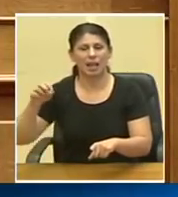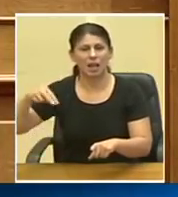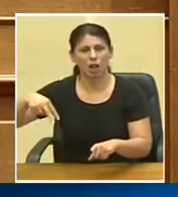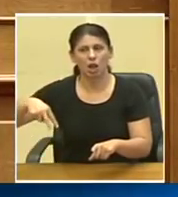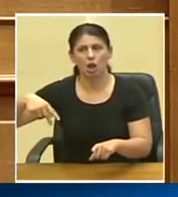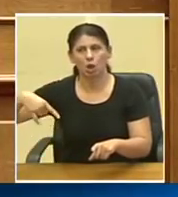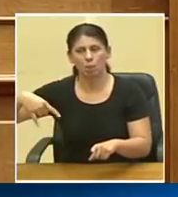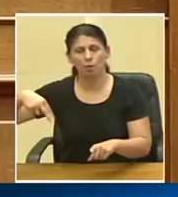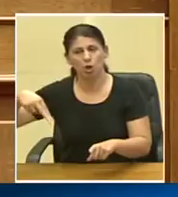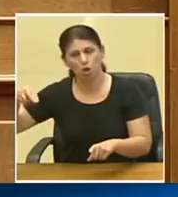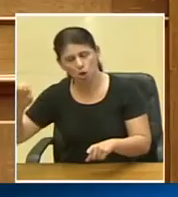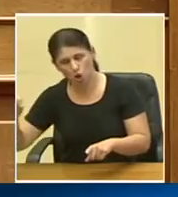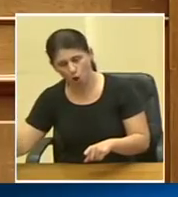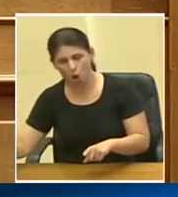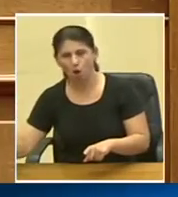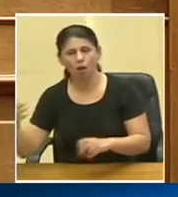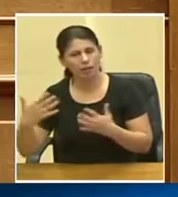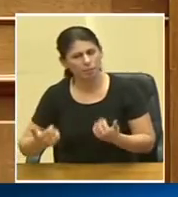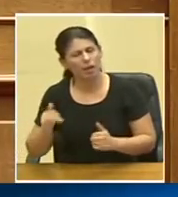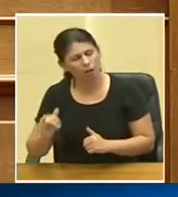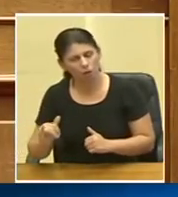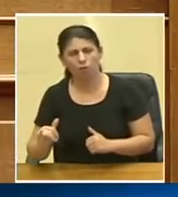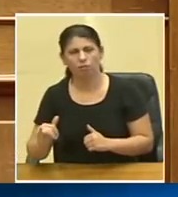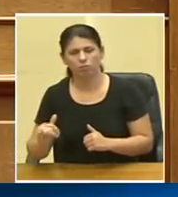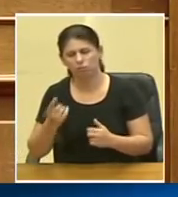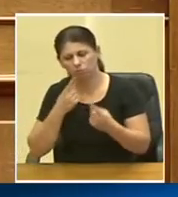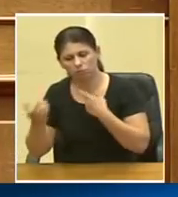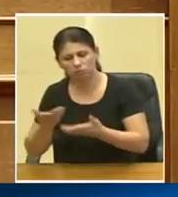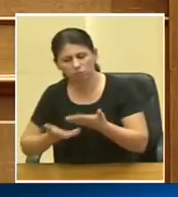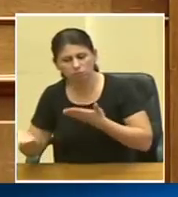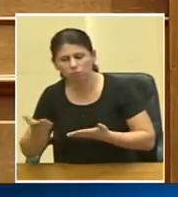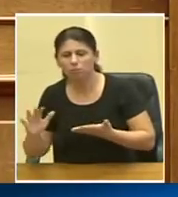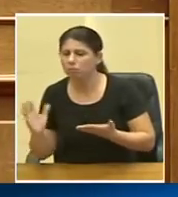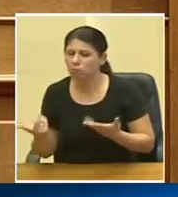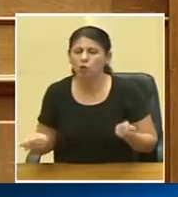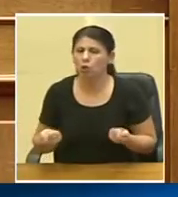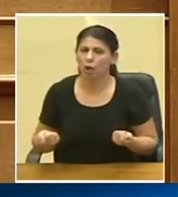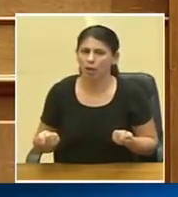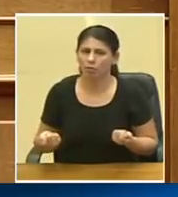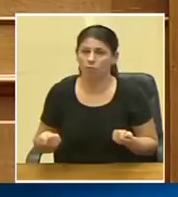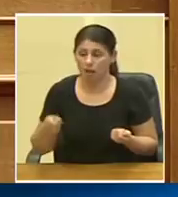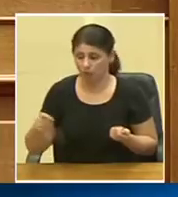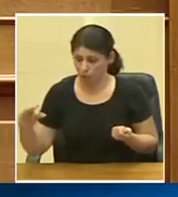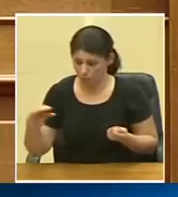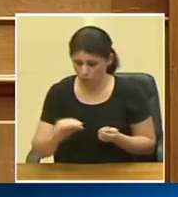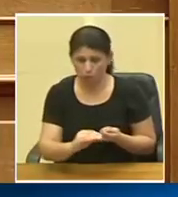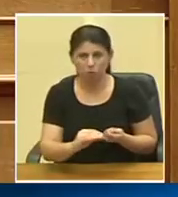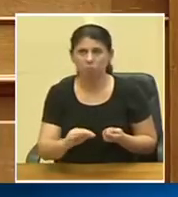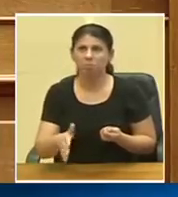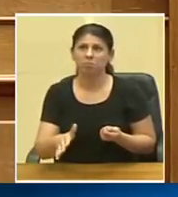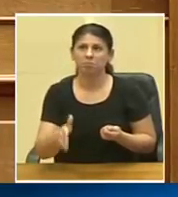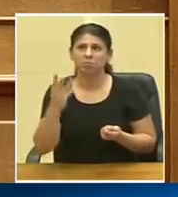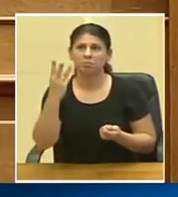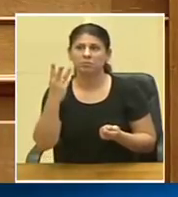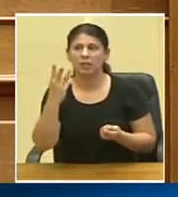υπήρχε μια και υπάρχει ακόμα μια διαπραγμάτεση για το τι μορφή θα πάρει. Ένα ποσό της τάξης των